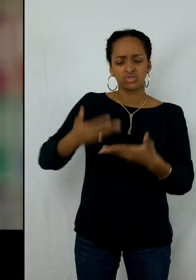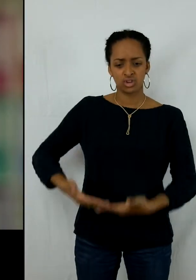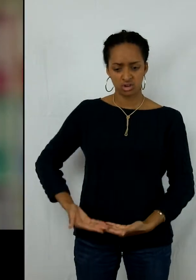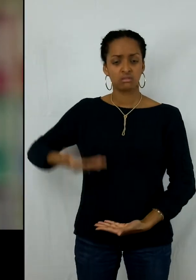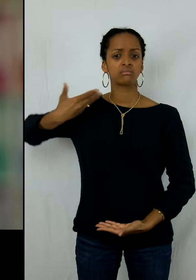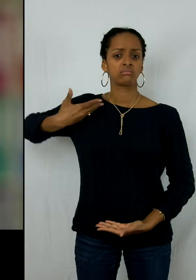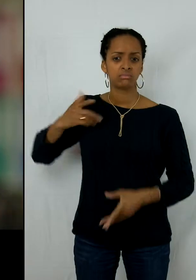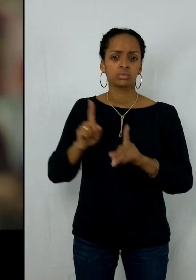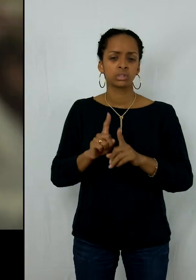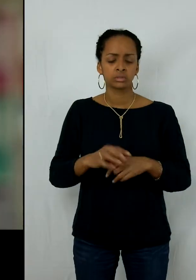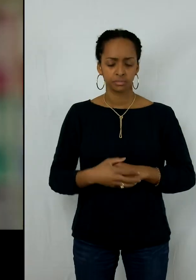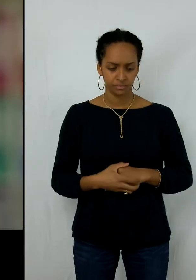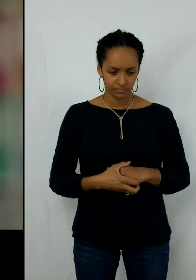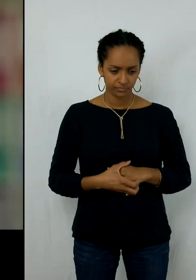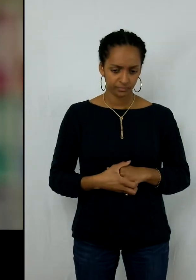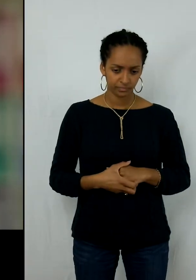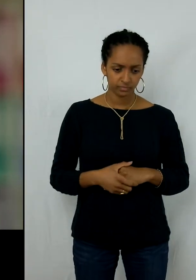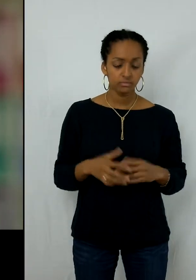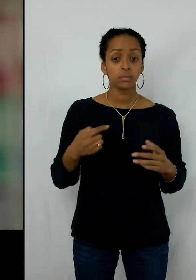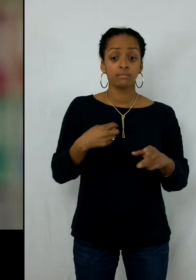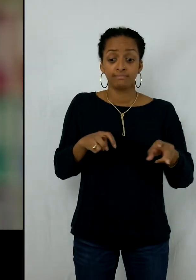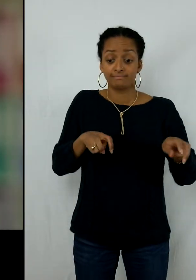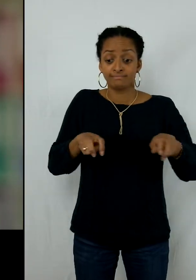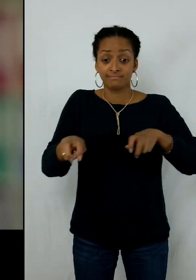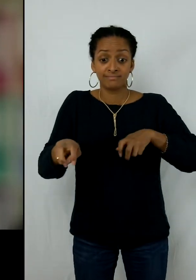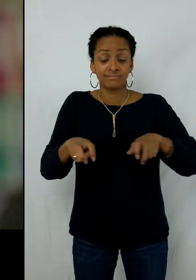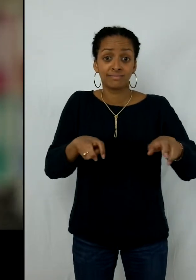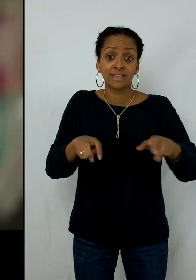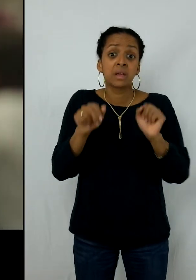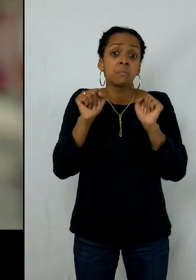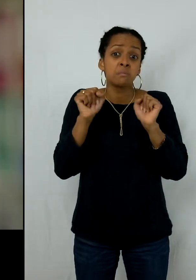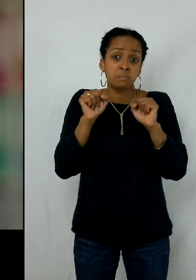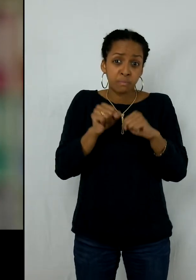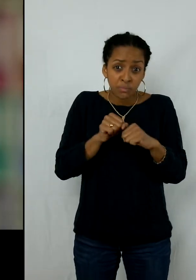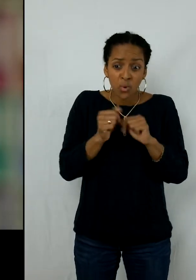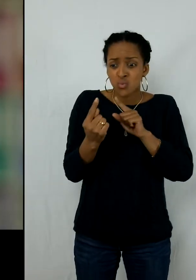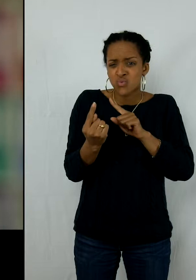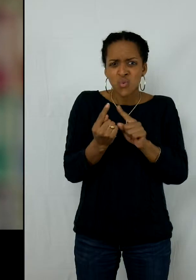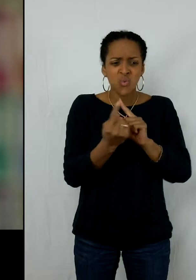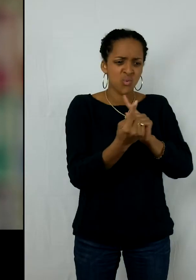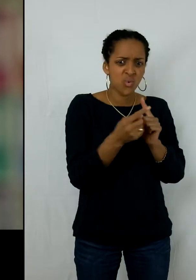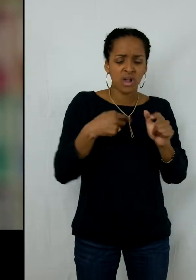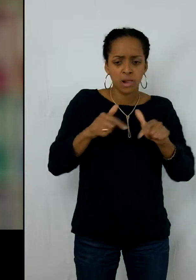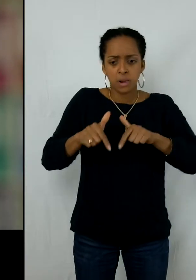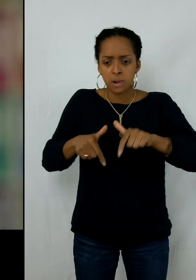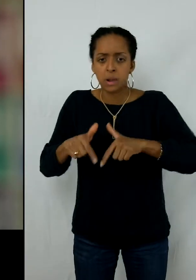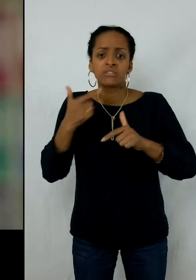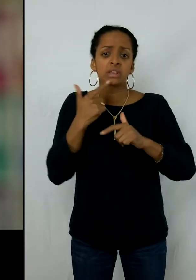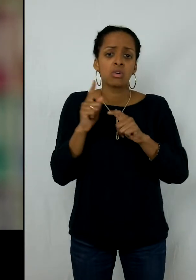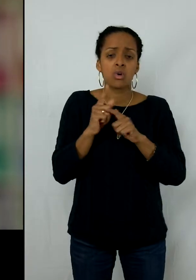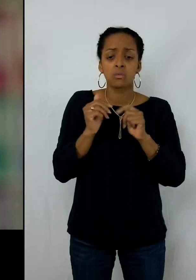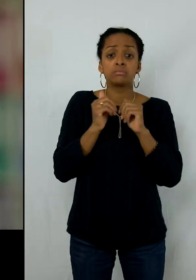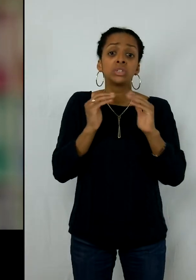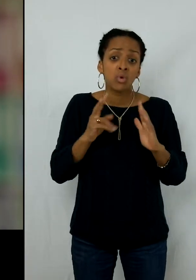déplacer sans aide, sur de courtes distances, par exemple en intérieur, ou par exemple chez moi ou chez d'autres personnes.